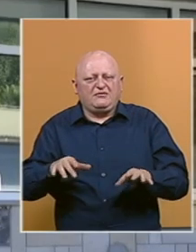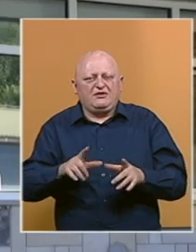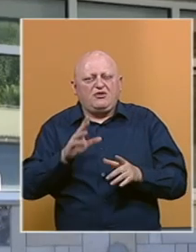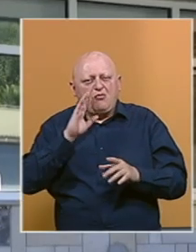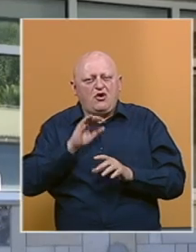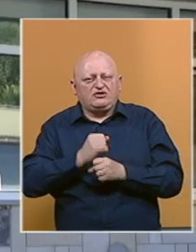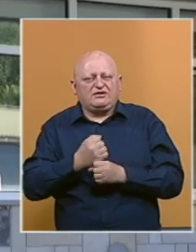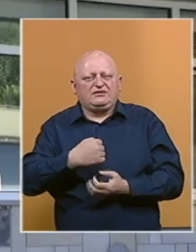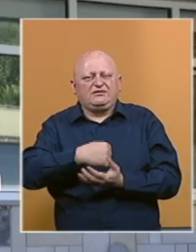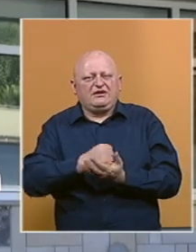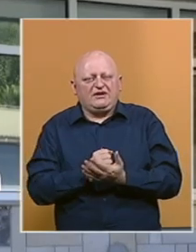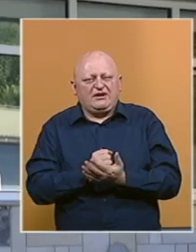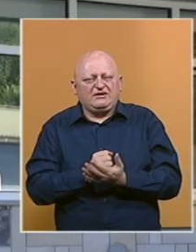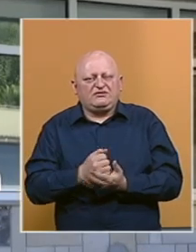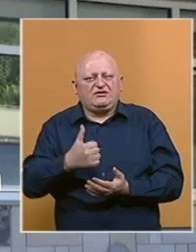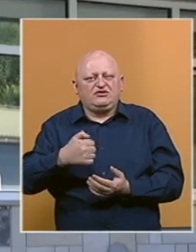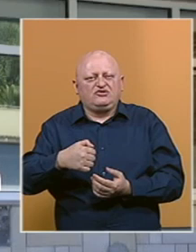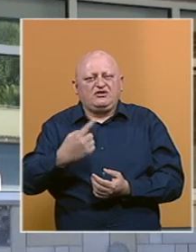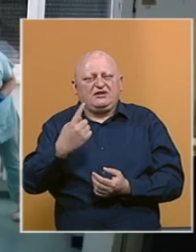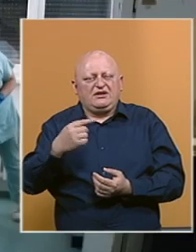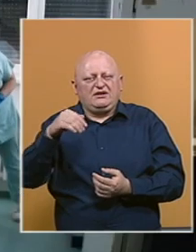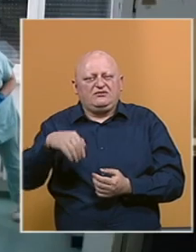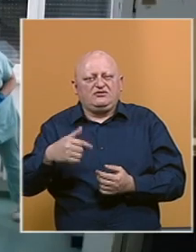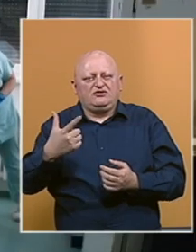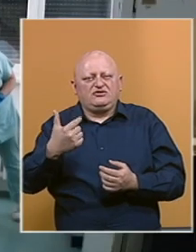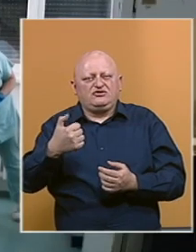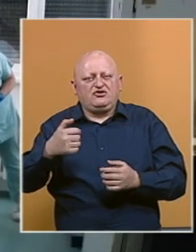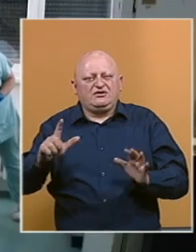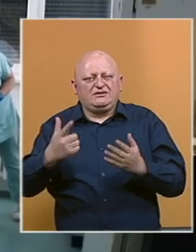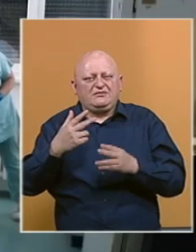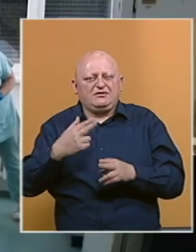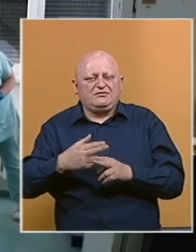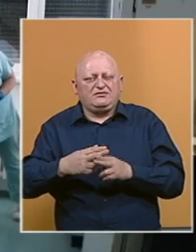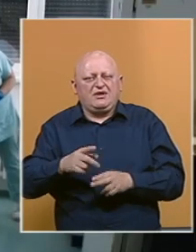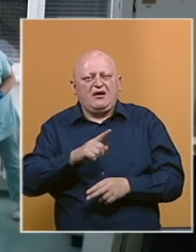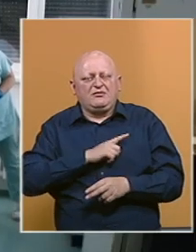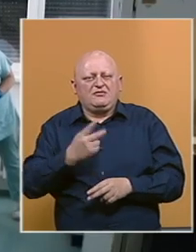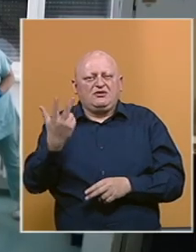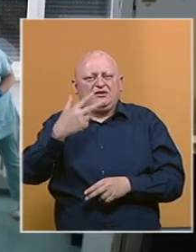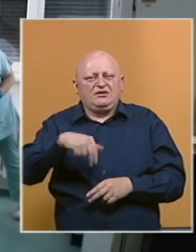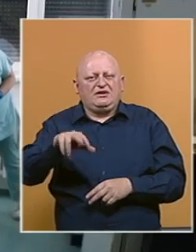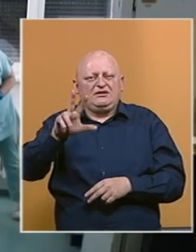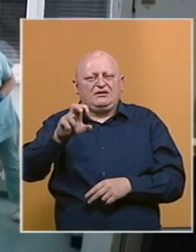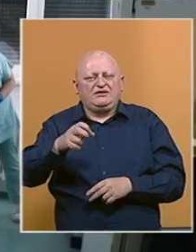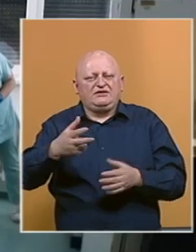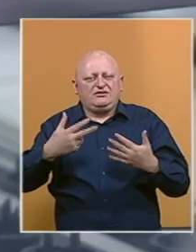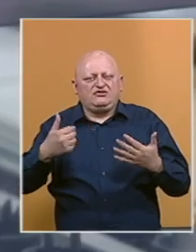početka pandemije u Bosni i Hercegovini registrovano je 101 117 zaraženih, a preminulo je